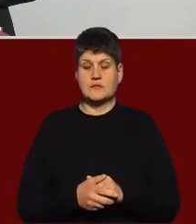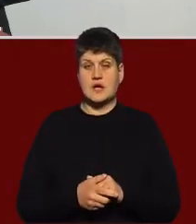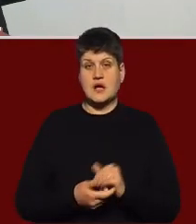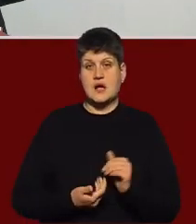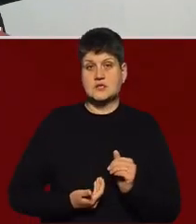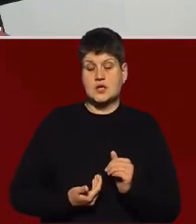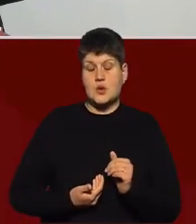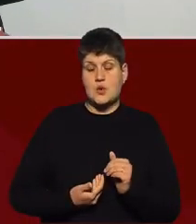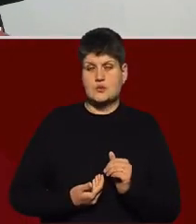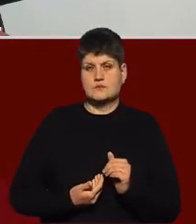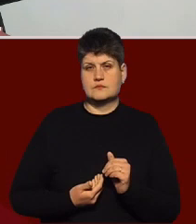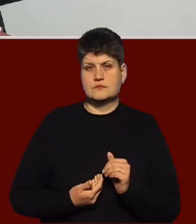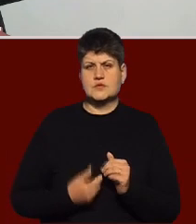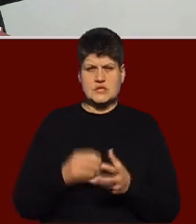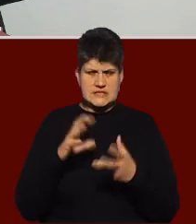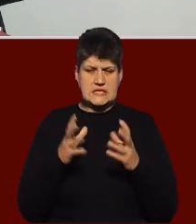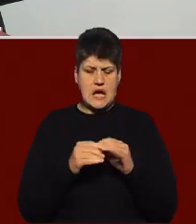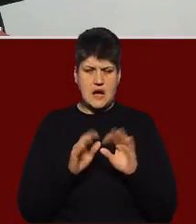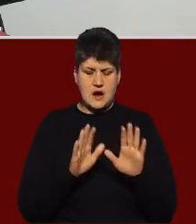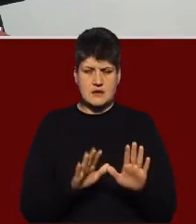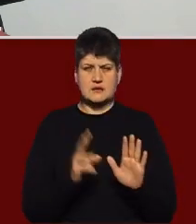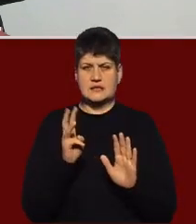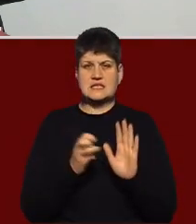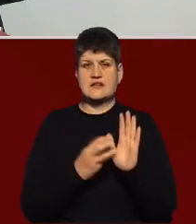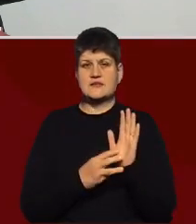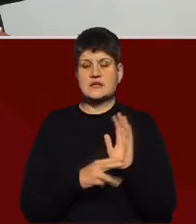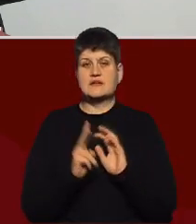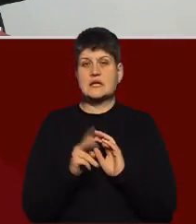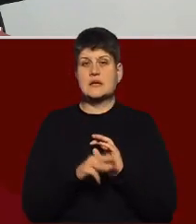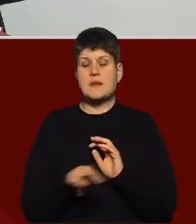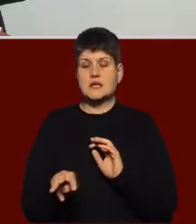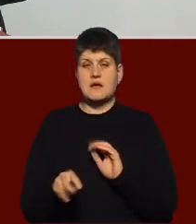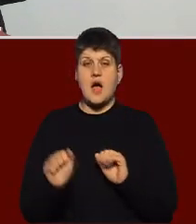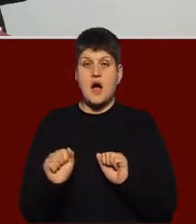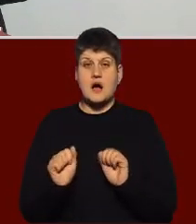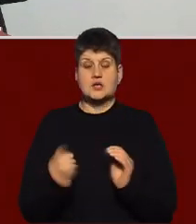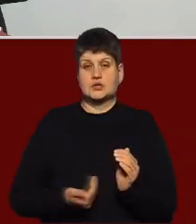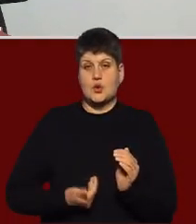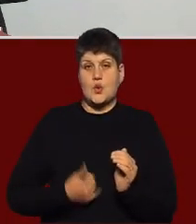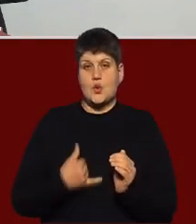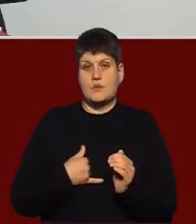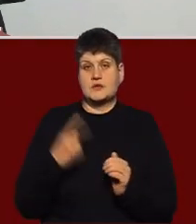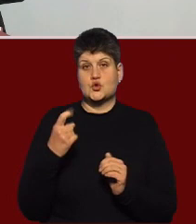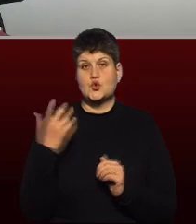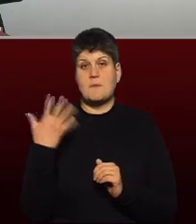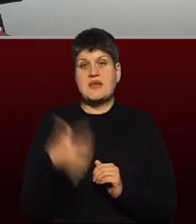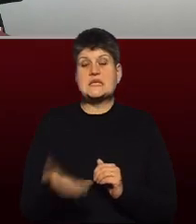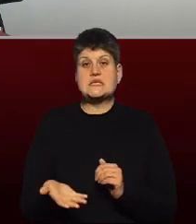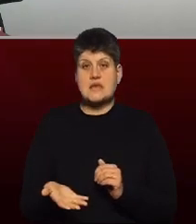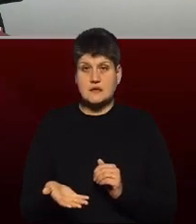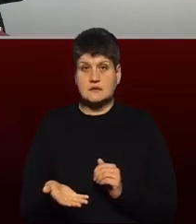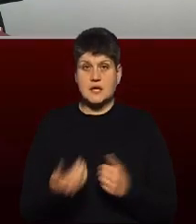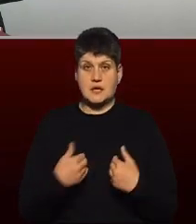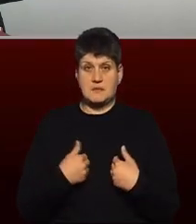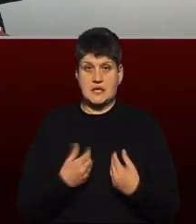до загального, до 380 метрів, а жилого в мене 150. І мені тепер